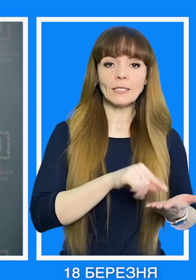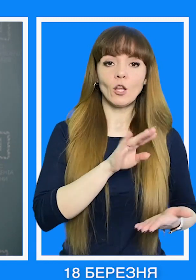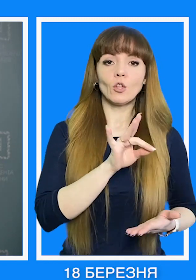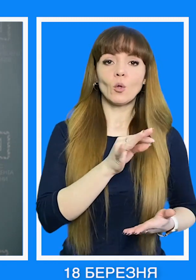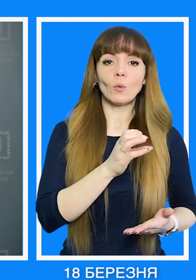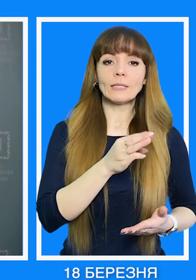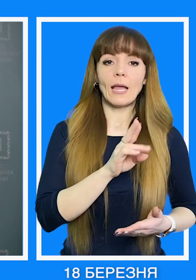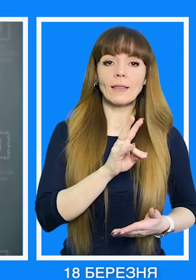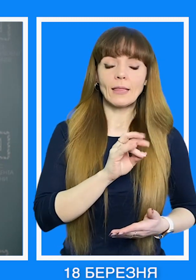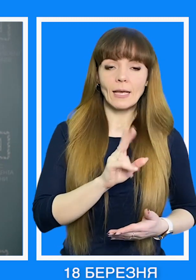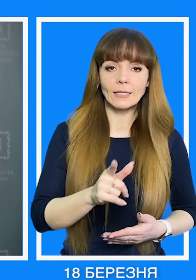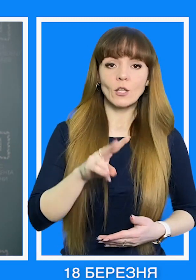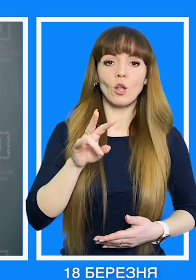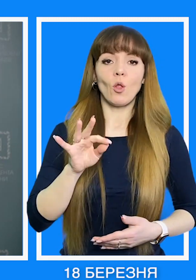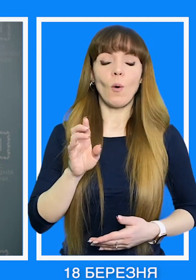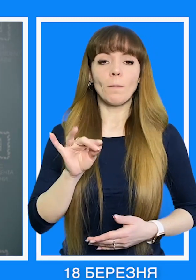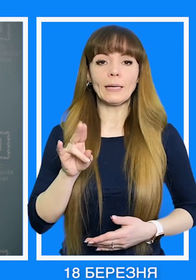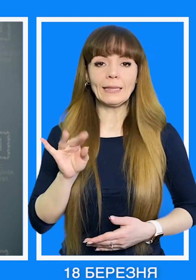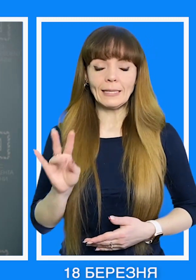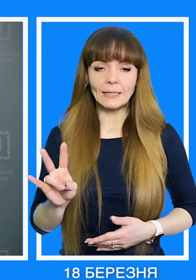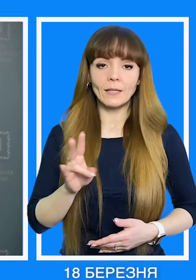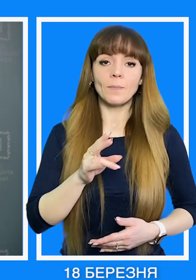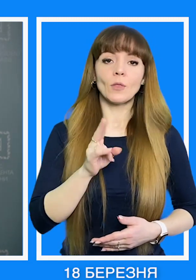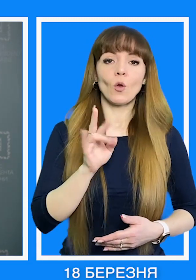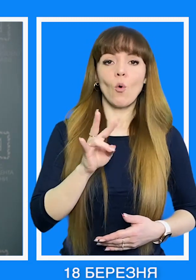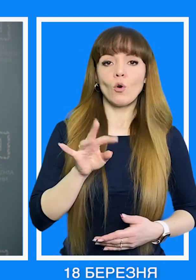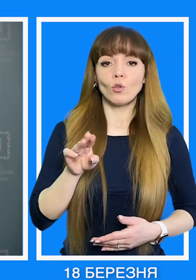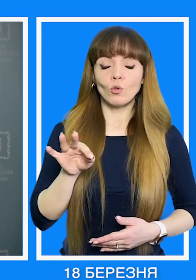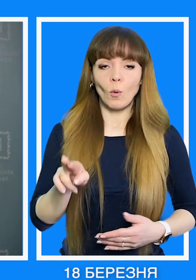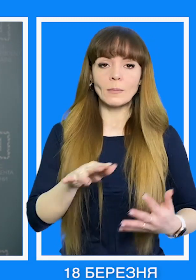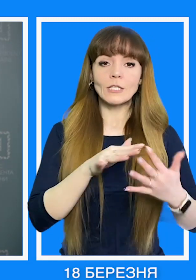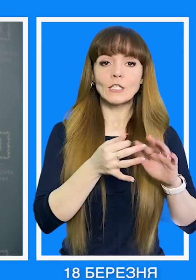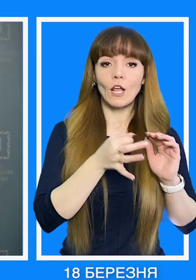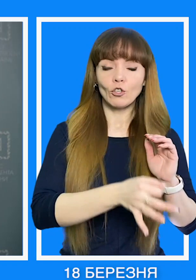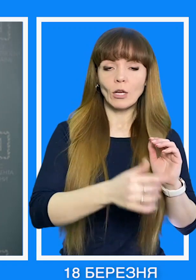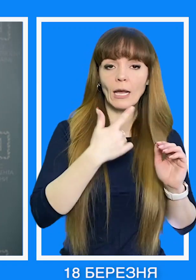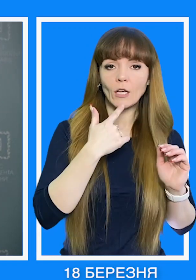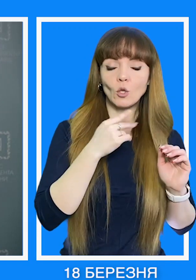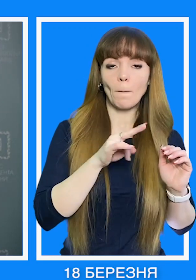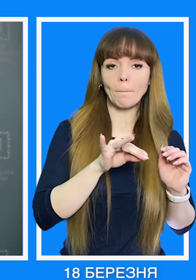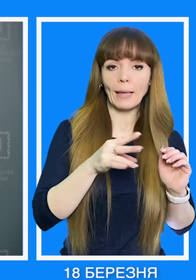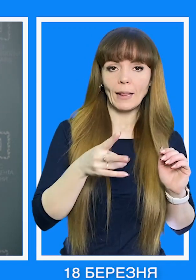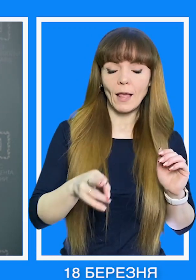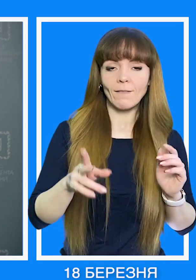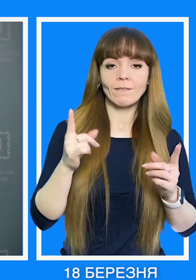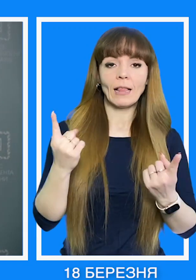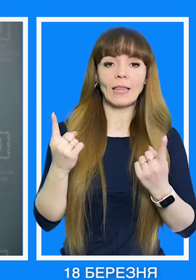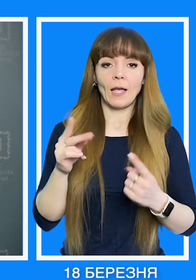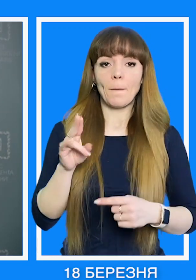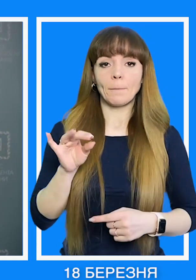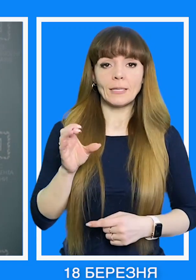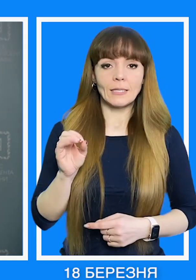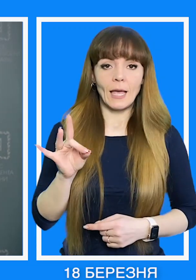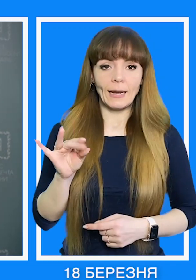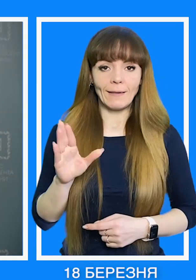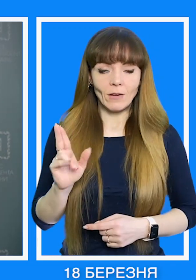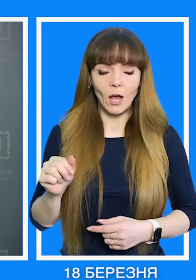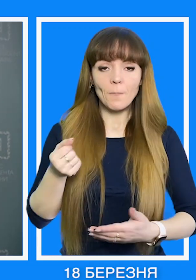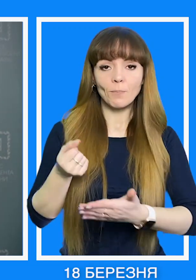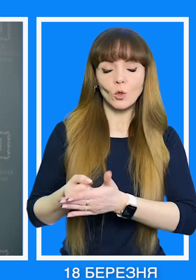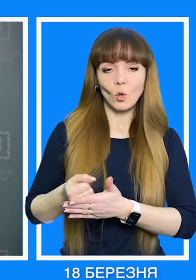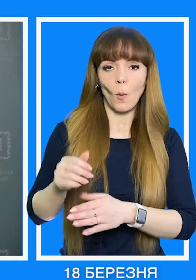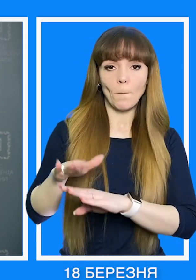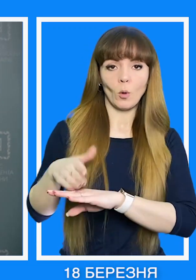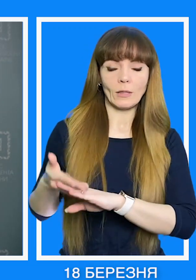з міста Тростянець, з міста Лебедин, з міста Конотоп, селище Краснопілля, селище Велика Писарівка до